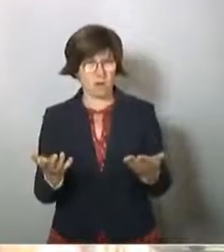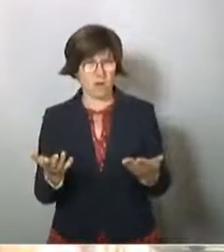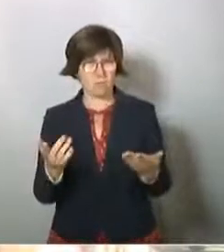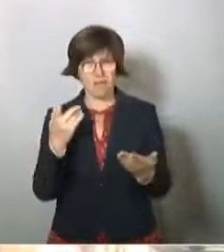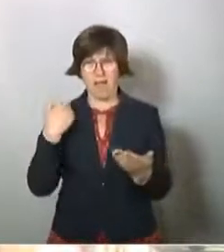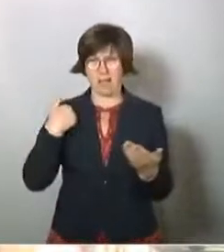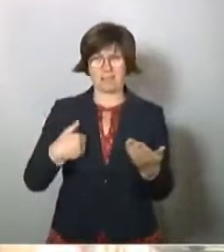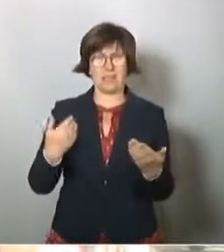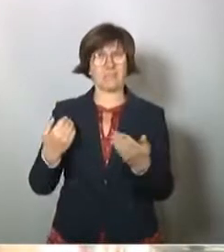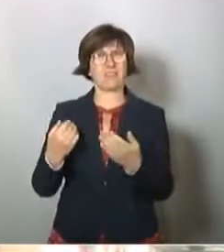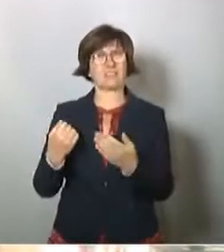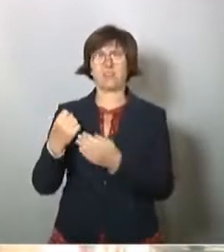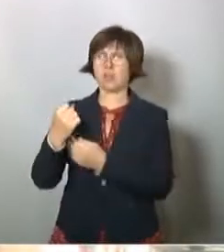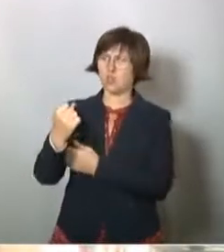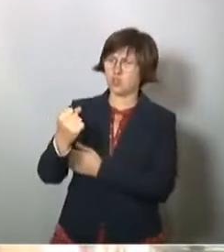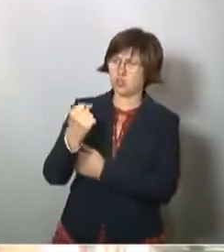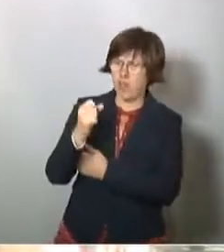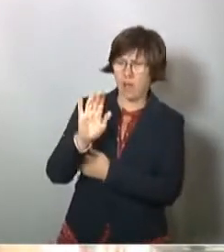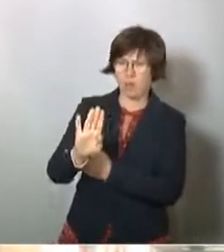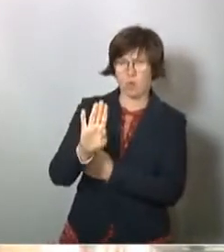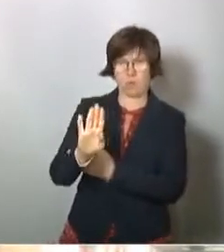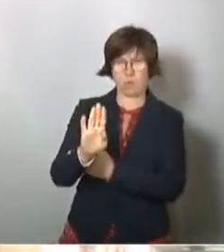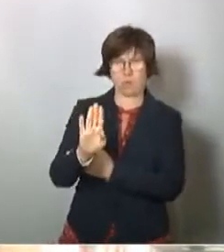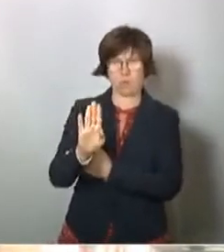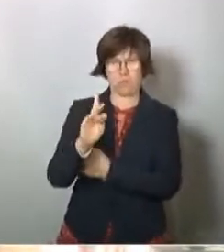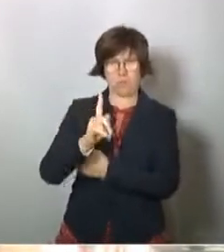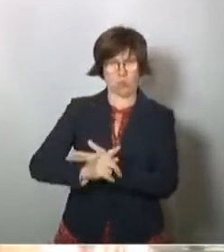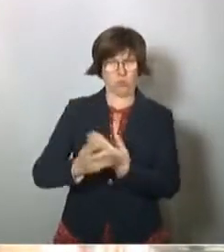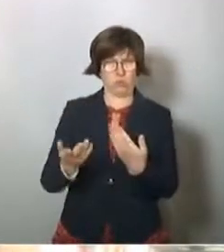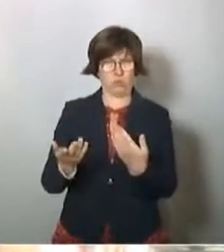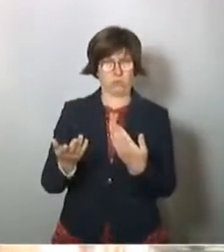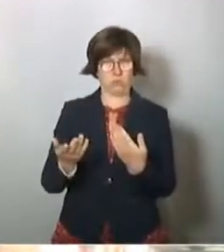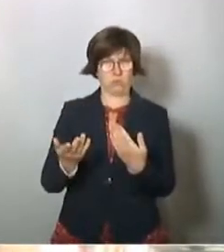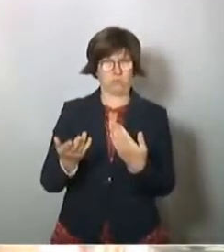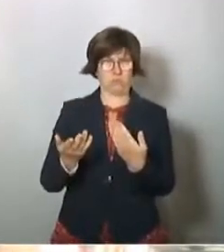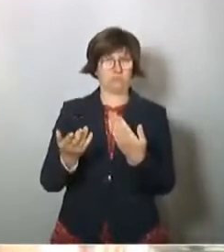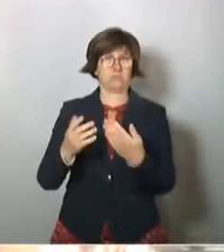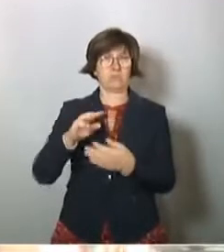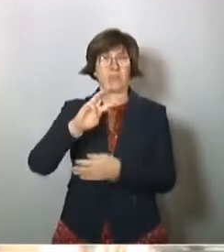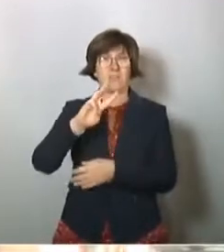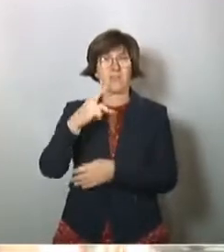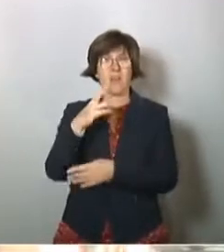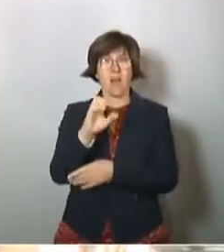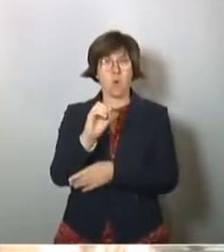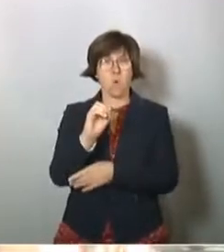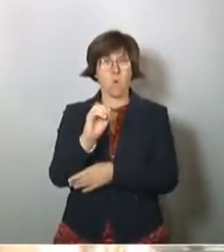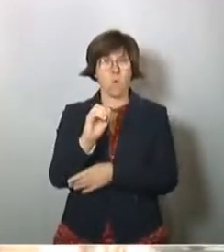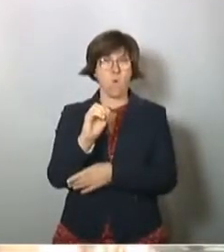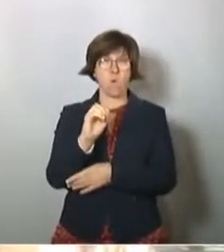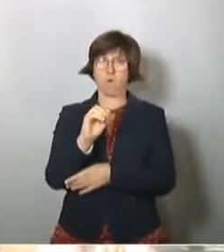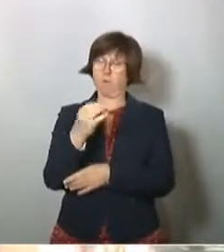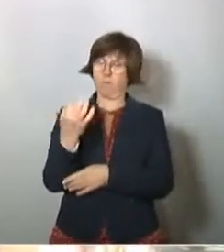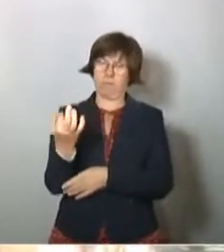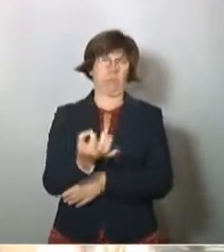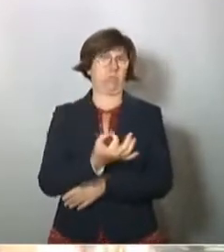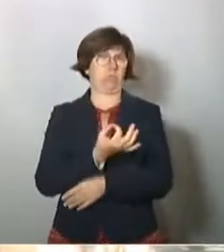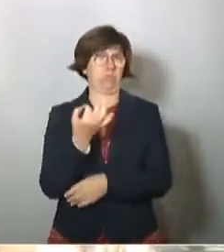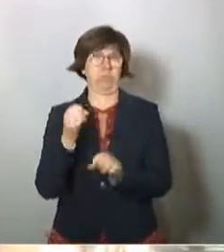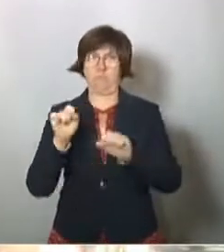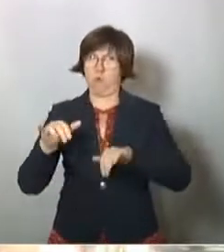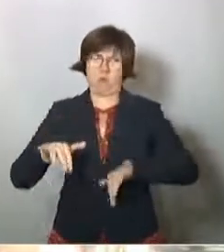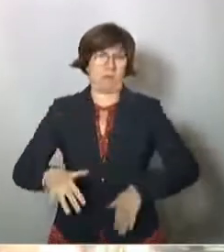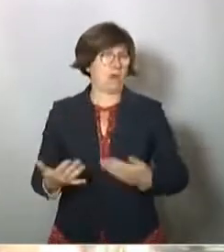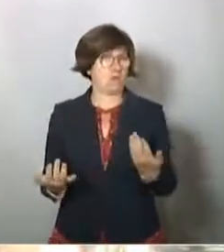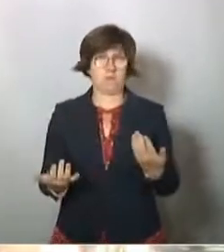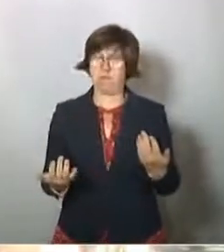einerseits auch die Stärkung. Das ist so, dass die WHO viel zu wenig Möglichkeiten